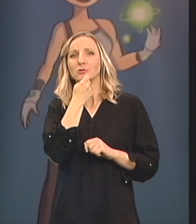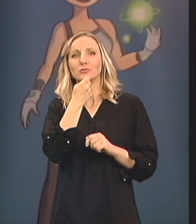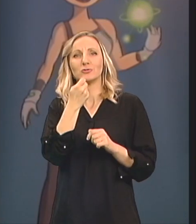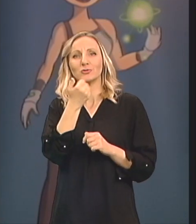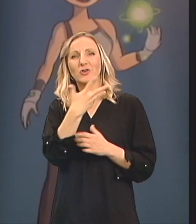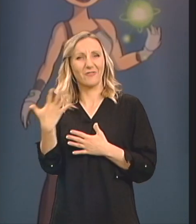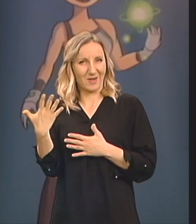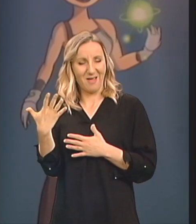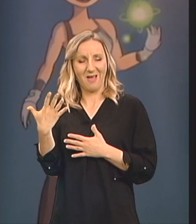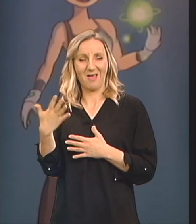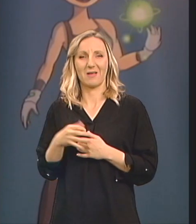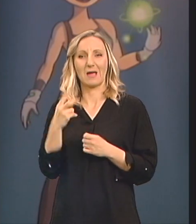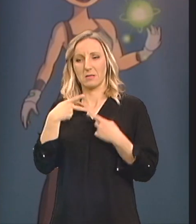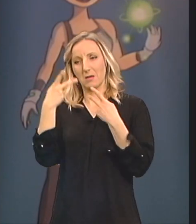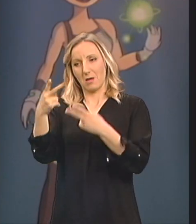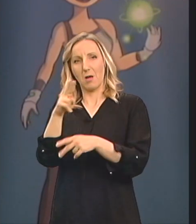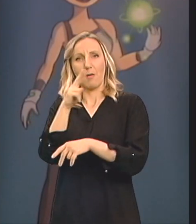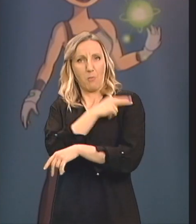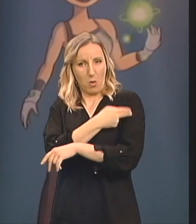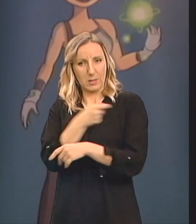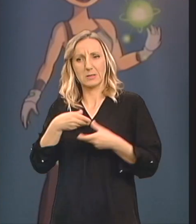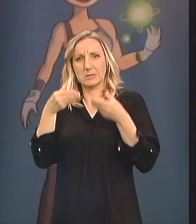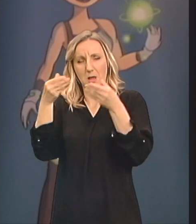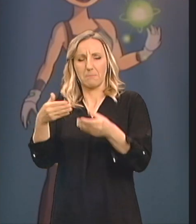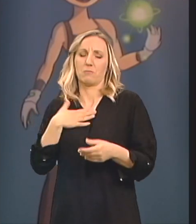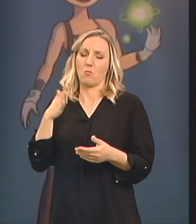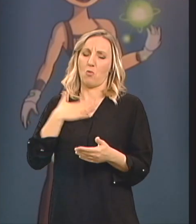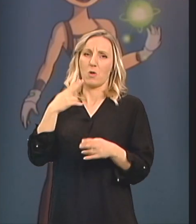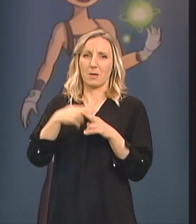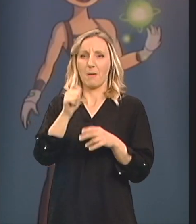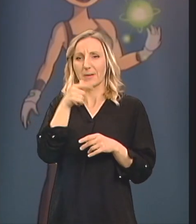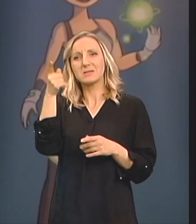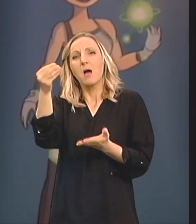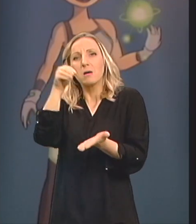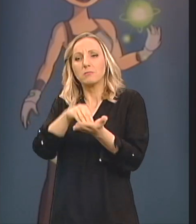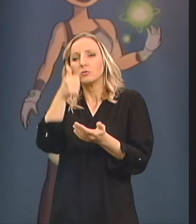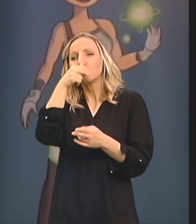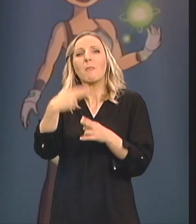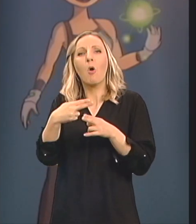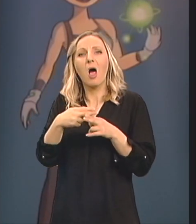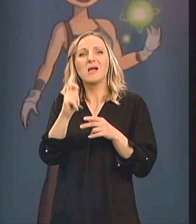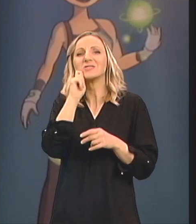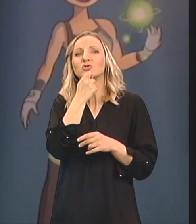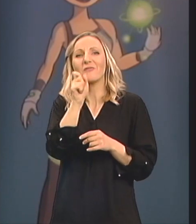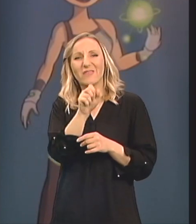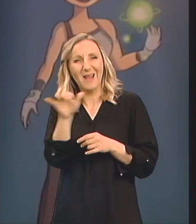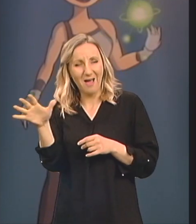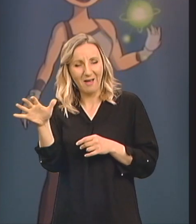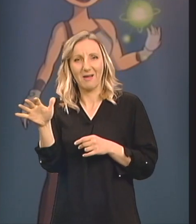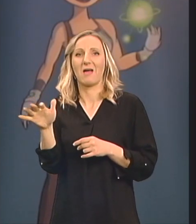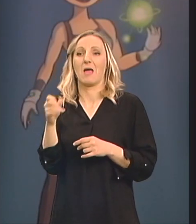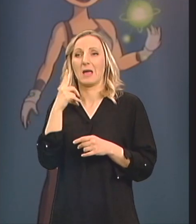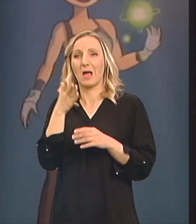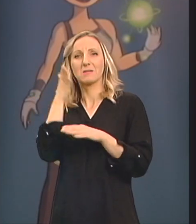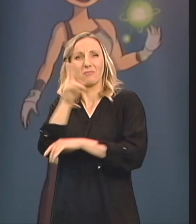primaju u bolnicu Vi dajete svoje ime i prezime Oni vam upišu šifru Kada odlazite iz bolnice Tamo je vaše